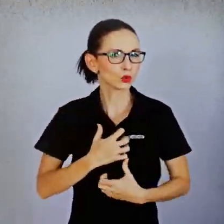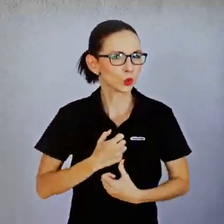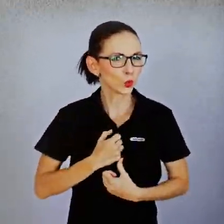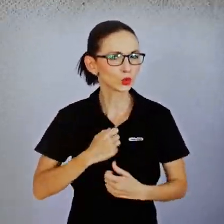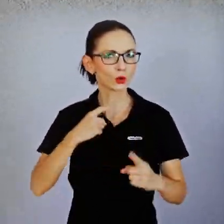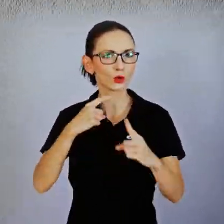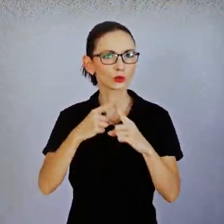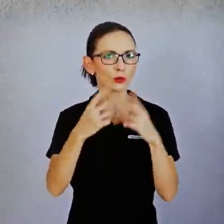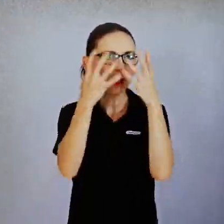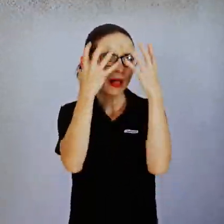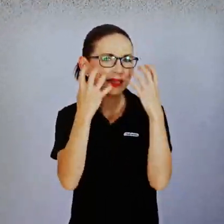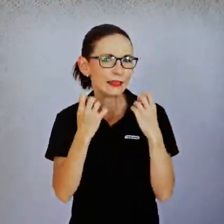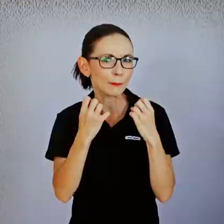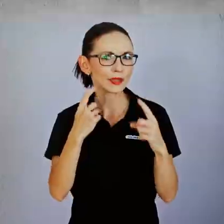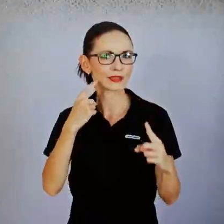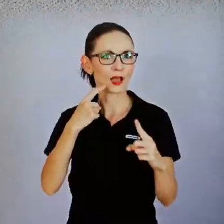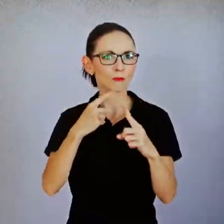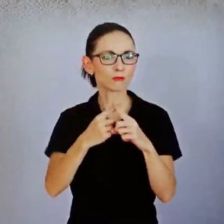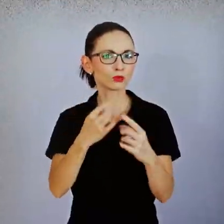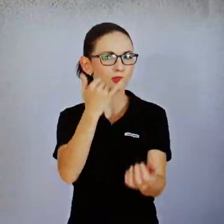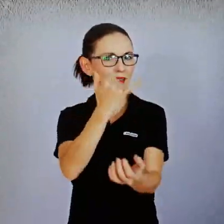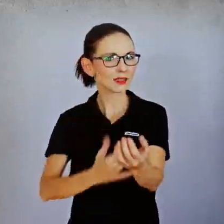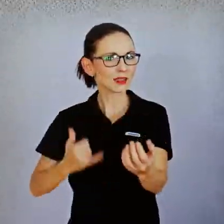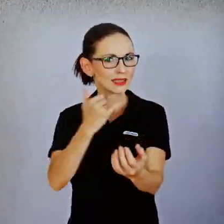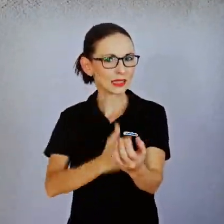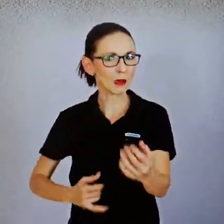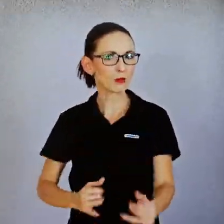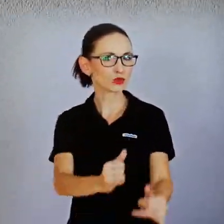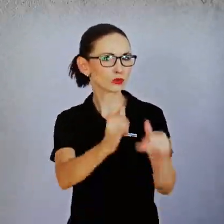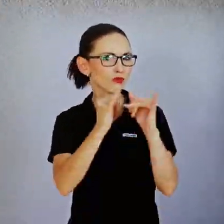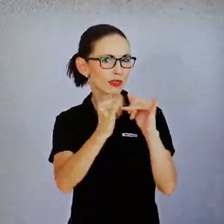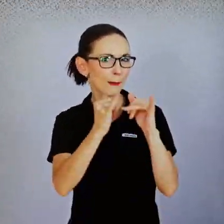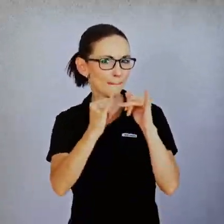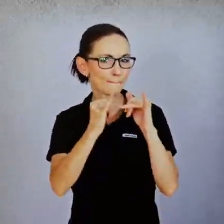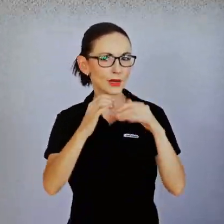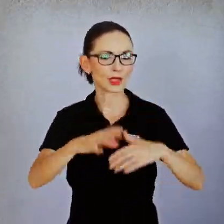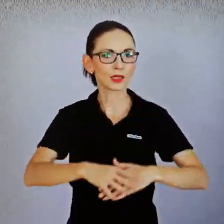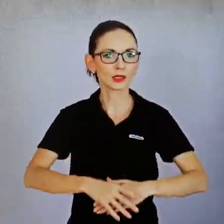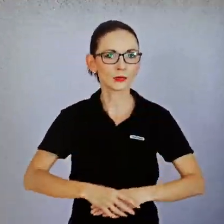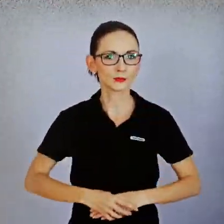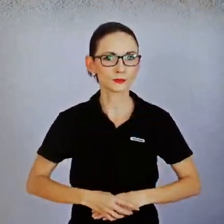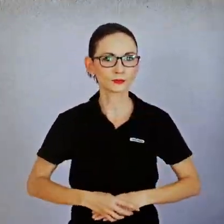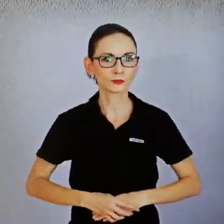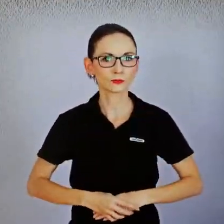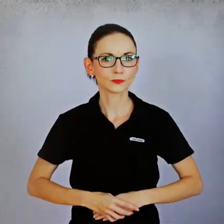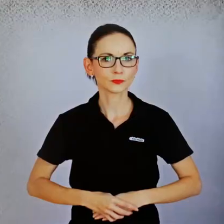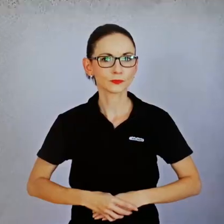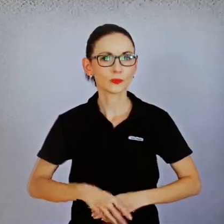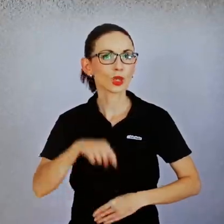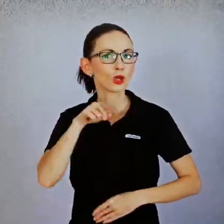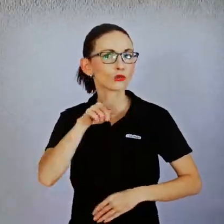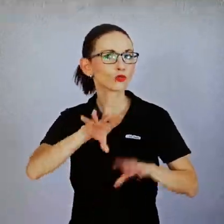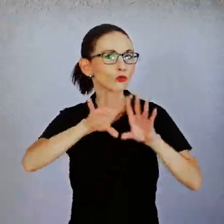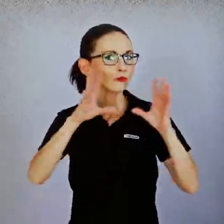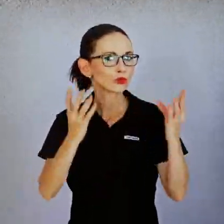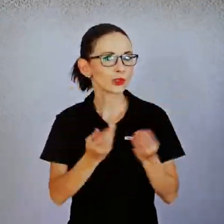sexualitou. A projevy, s kterými se potkáváme nejčastěji, tak jsou právě agresivita, úzkosti, depresivní stavy,